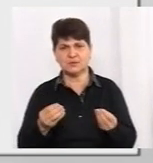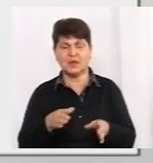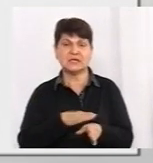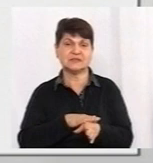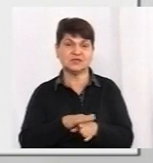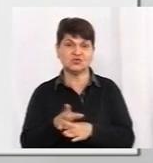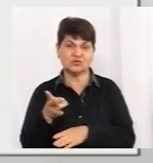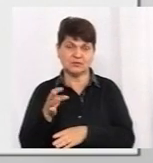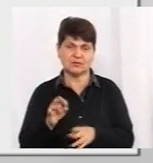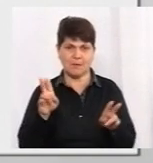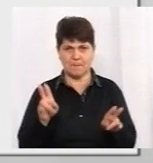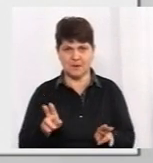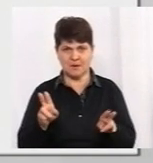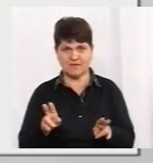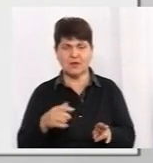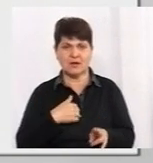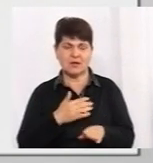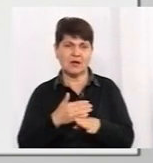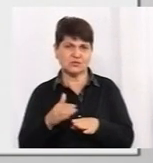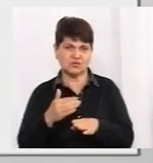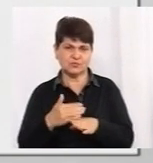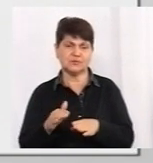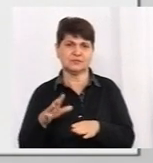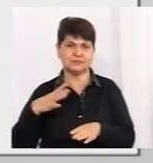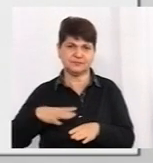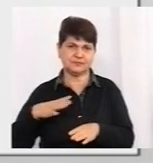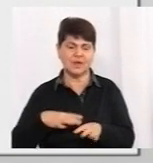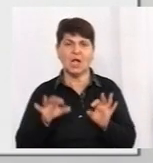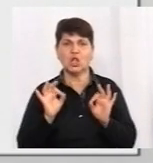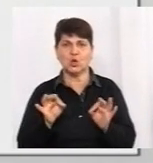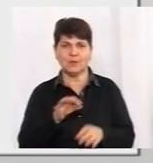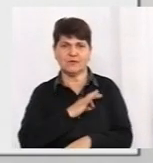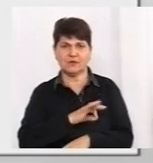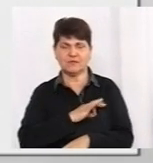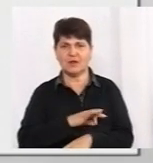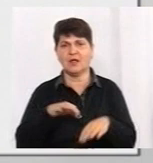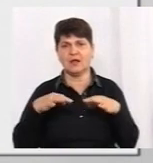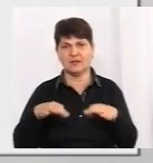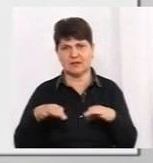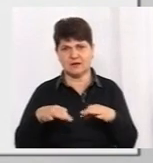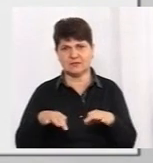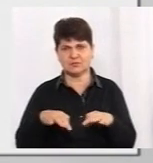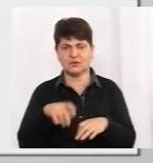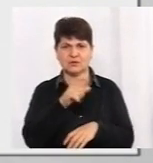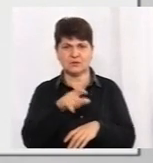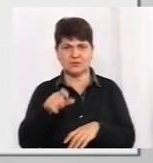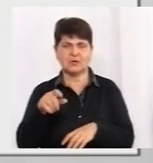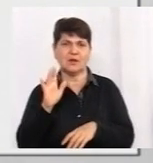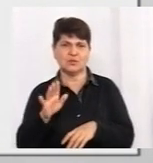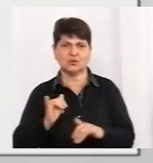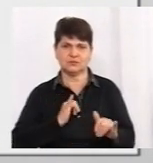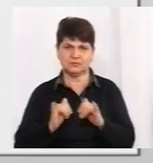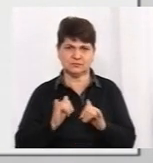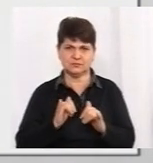певних правил. Я чекаю поступового пом'якшення, зокрема, нормального користування транспорту. Маю надію, що громадяни будуть чемні та